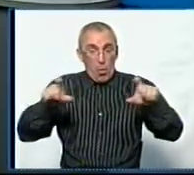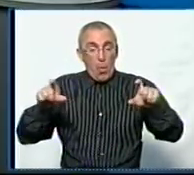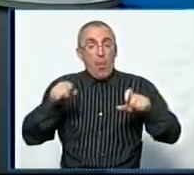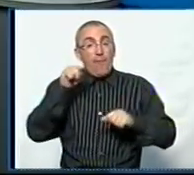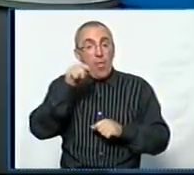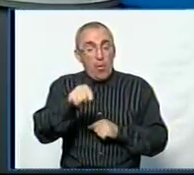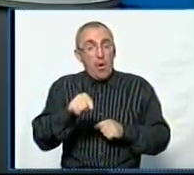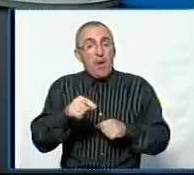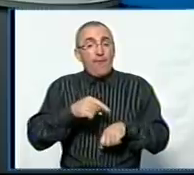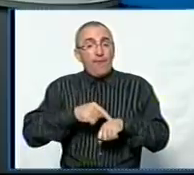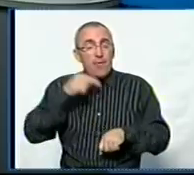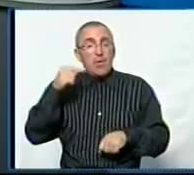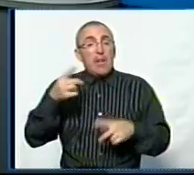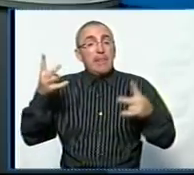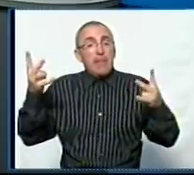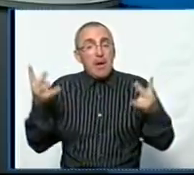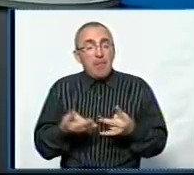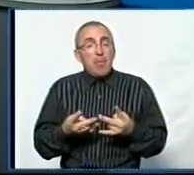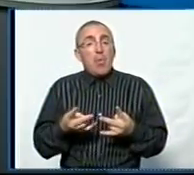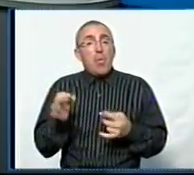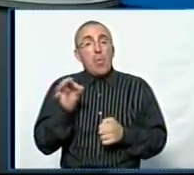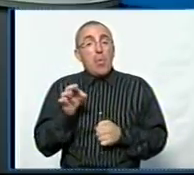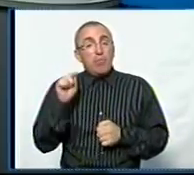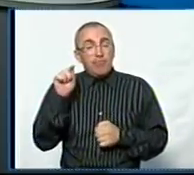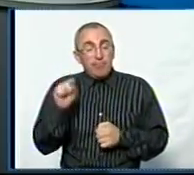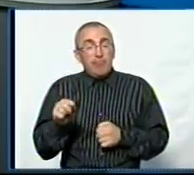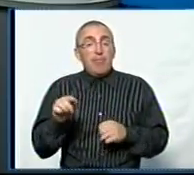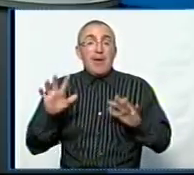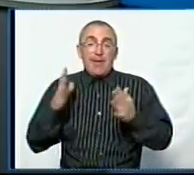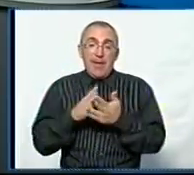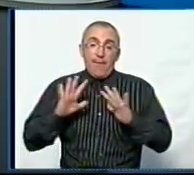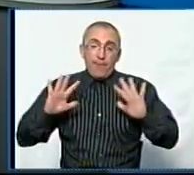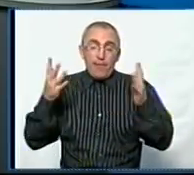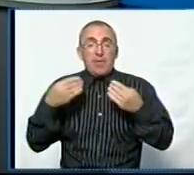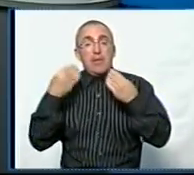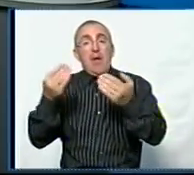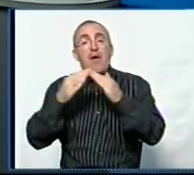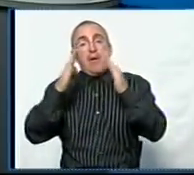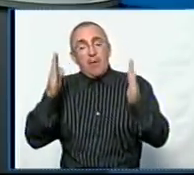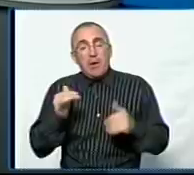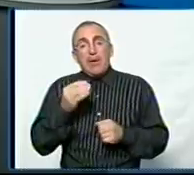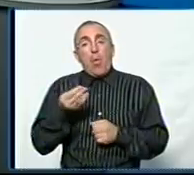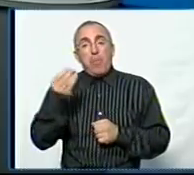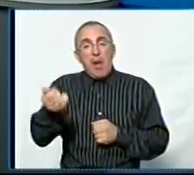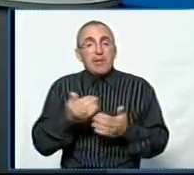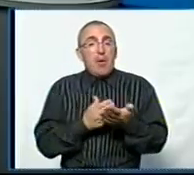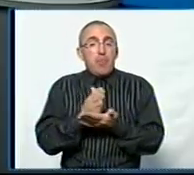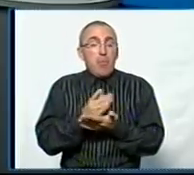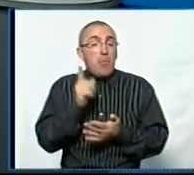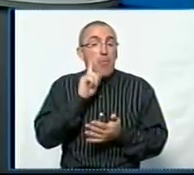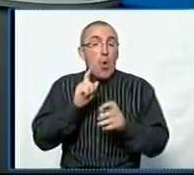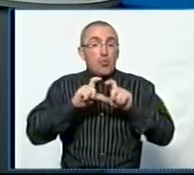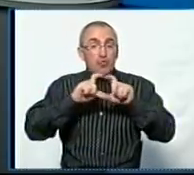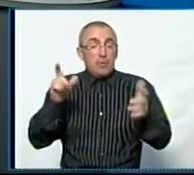тоді вже вона відчуває оцю необхідність, потребу, і тоді ми маємо випадки і надання житла, і оплати послуг. Допоки